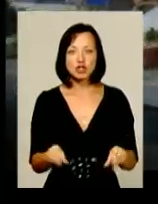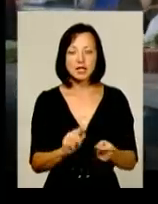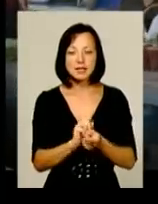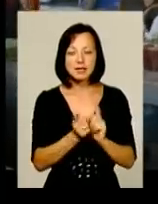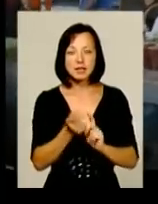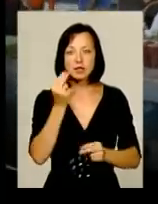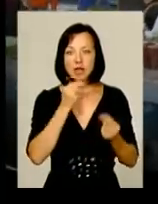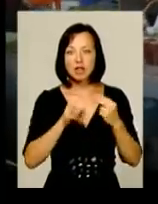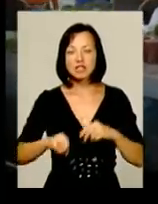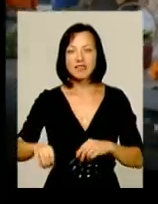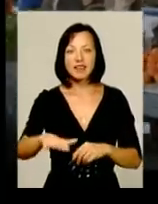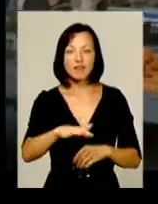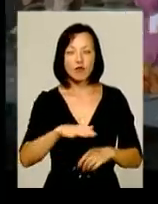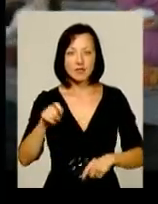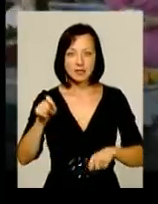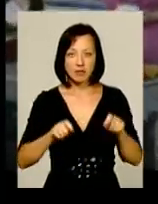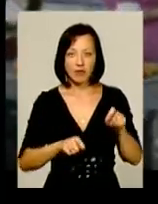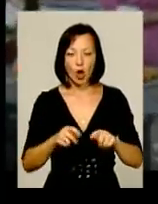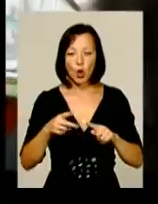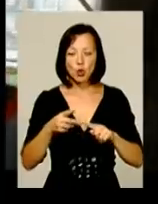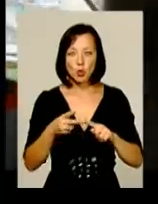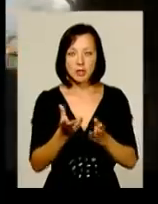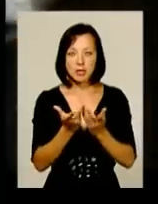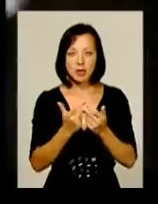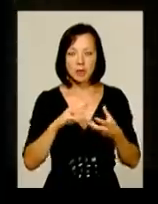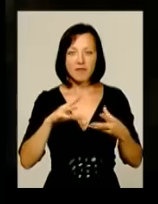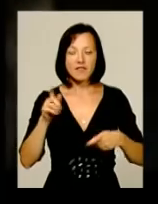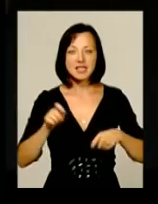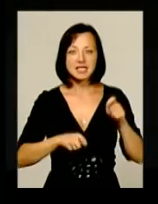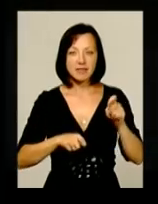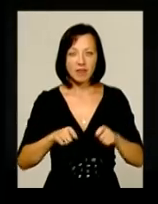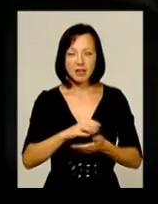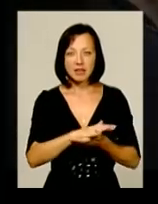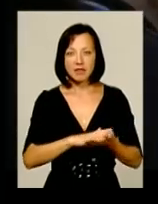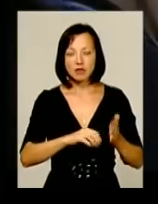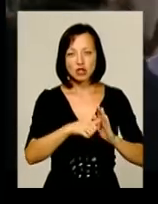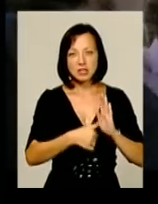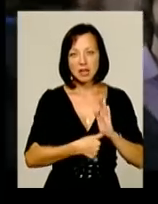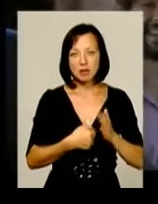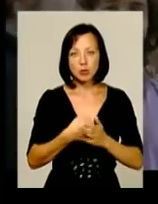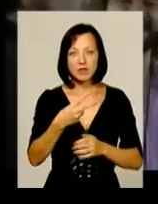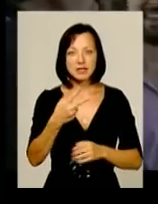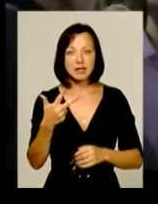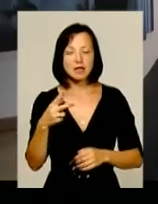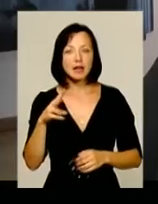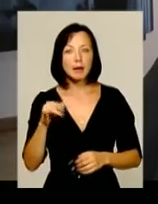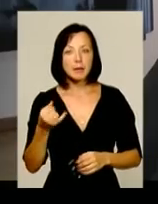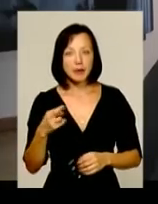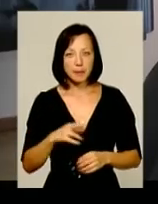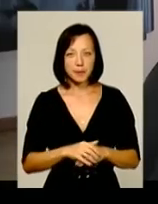з кращих європейських фестивалів. Нагадаю, другий за ліком фестиваль опера-мініатюрі тривав з 16 по 23 липня.